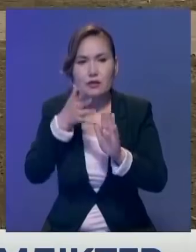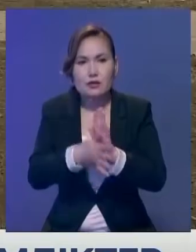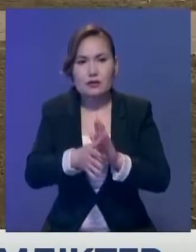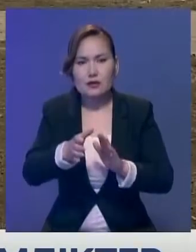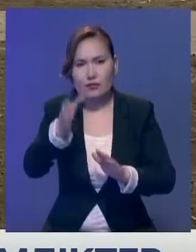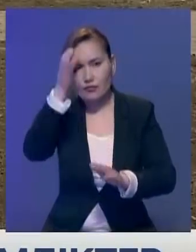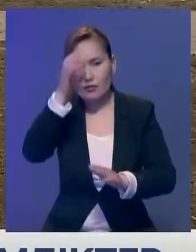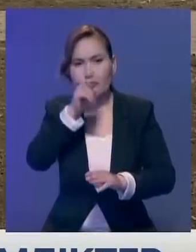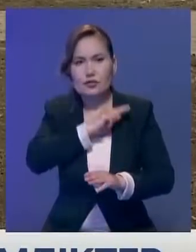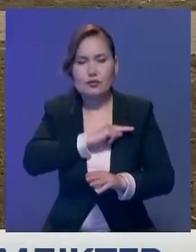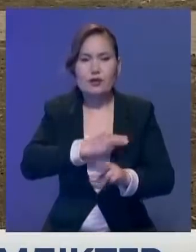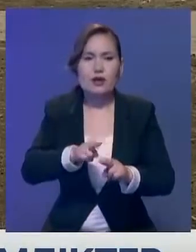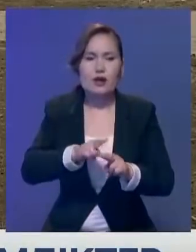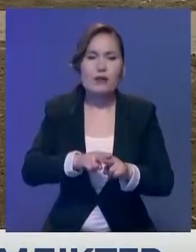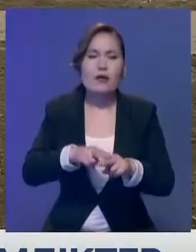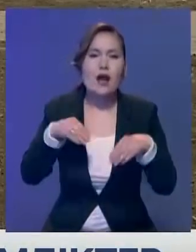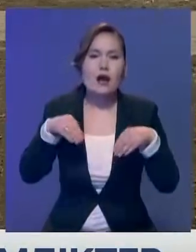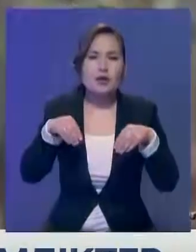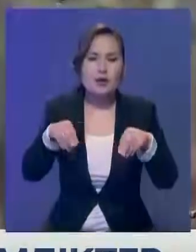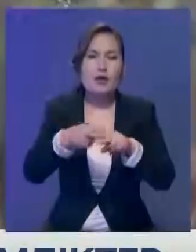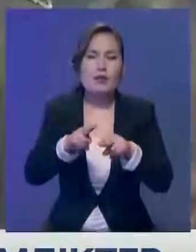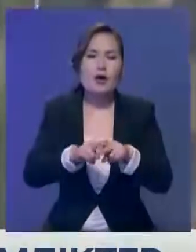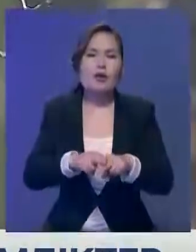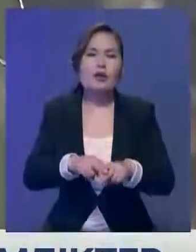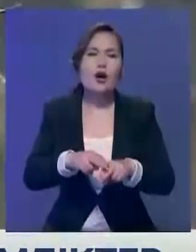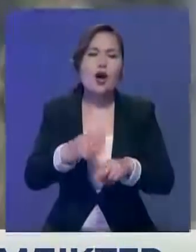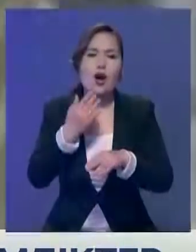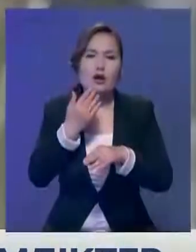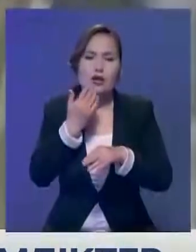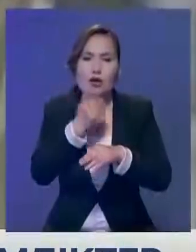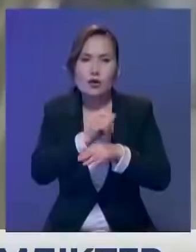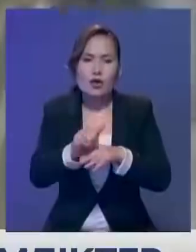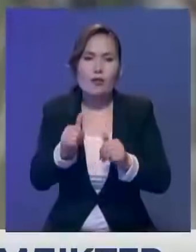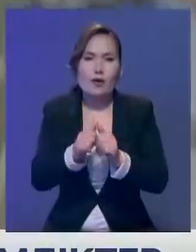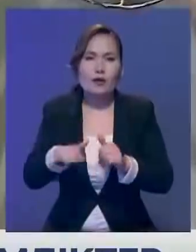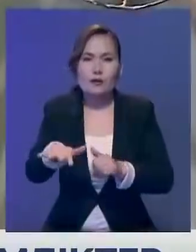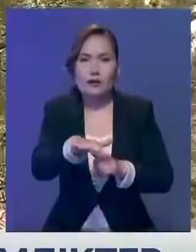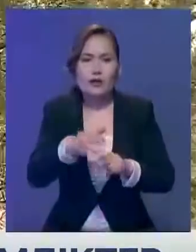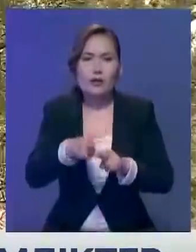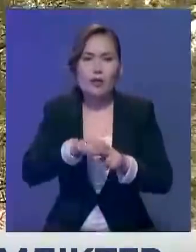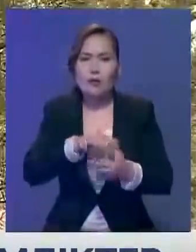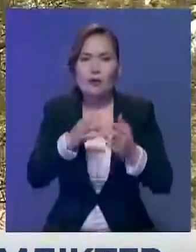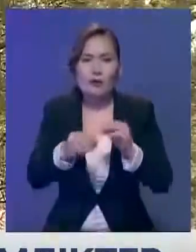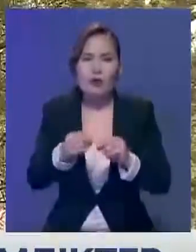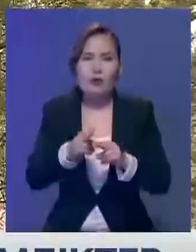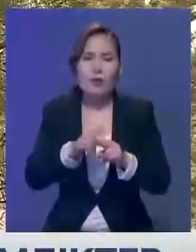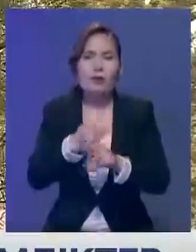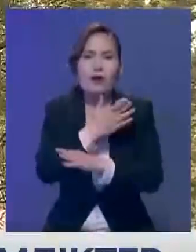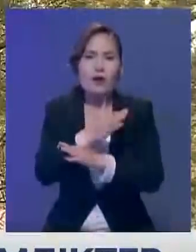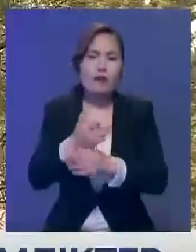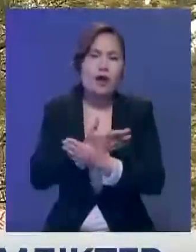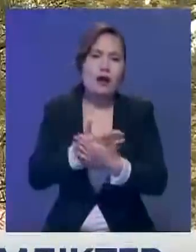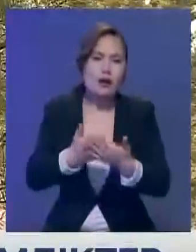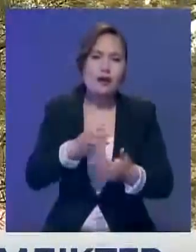Дәндер көбіне көрші ресейден және еліміздің шығысы мен оңтүстік шығысынан әкелінеді. Олардың қатарында гиннал үйінкісі, қара үйінкі,